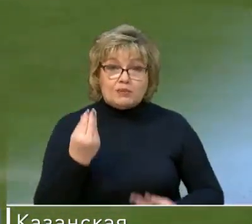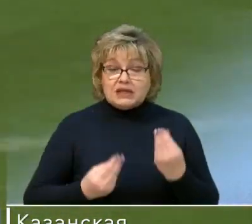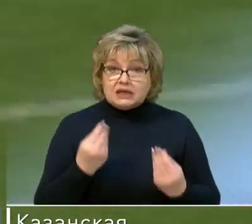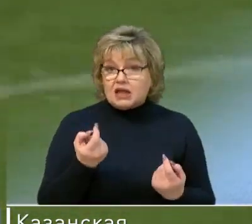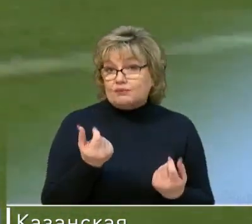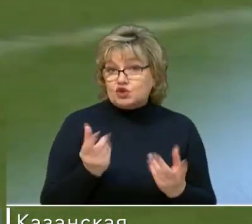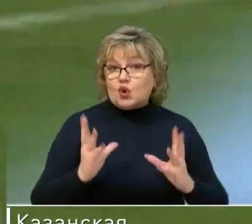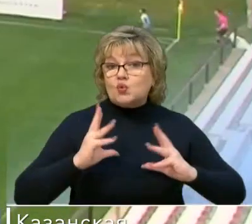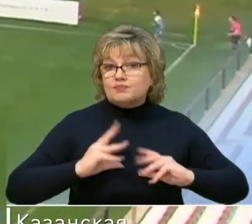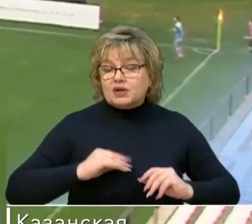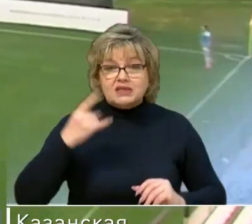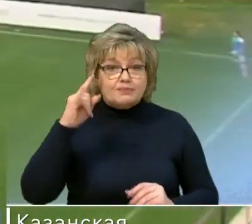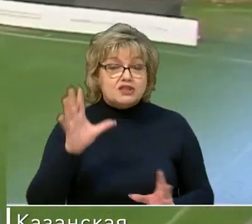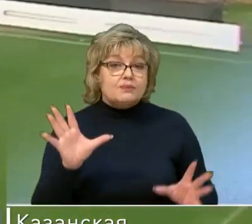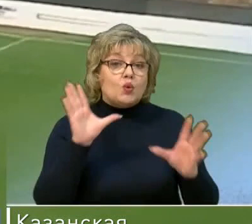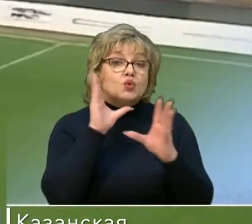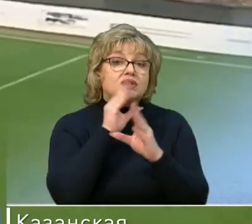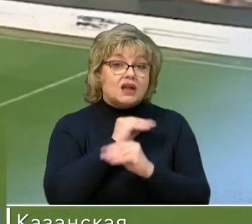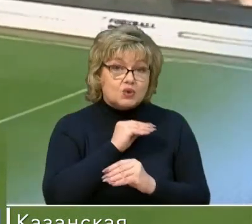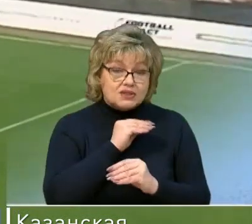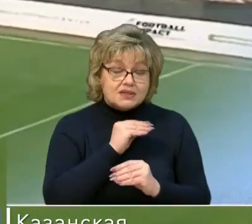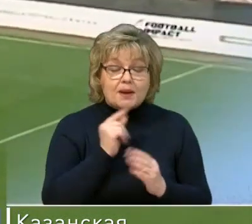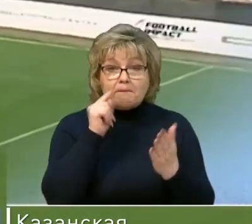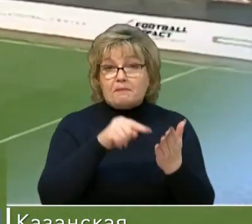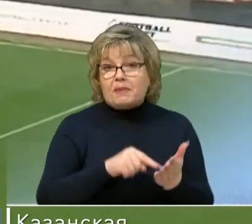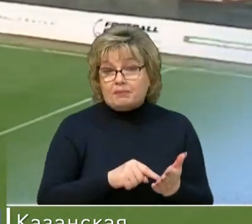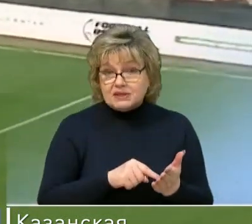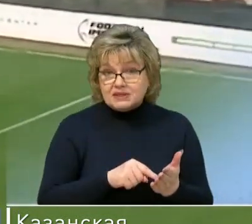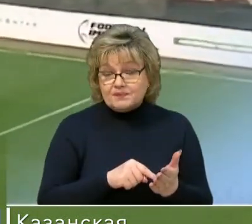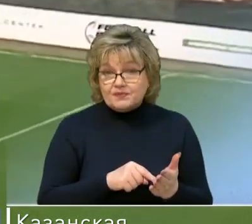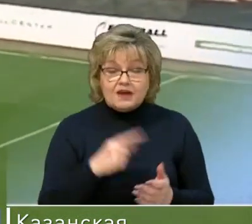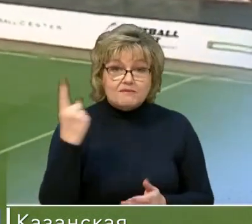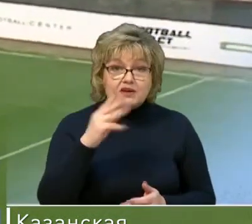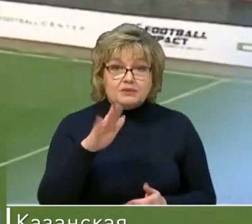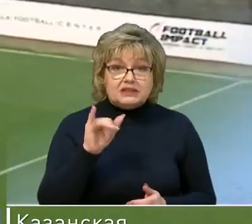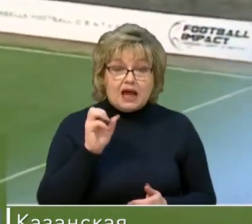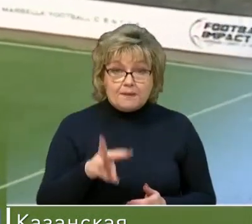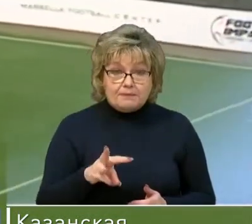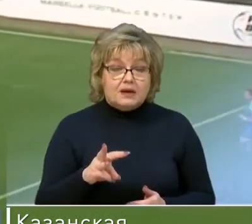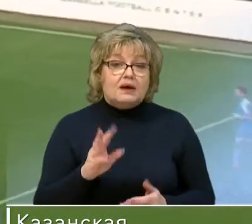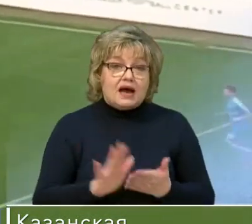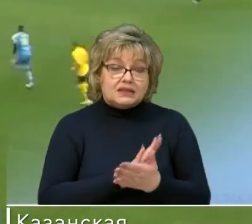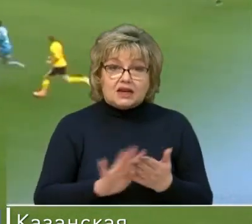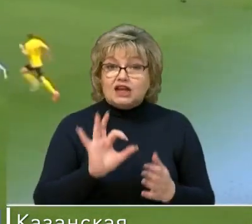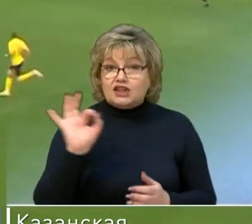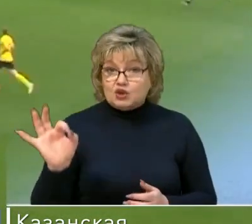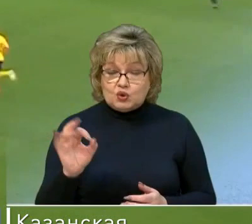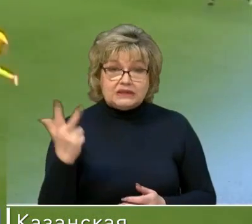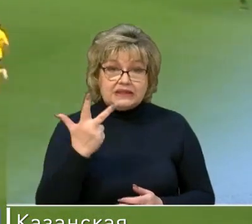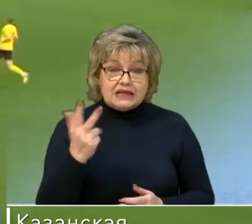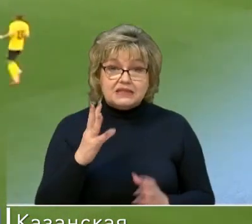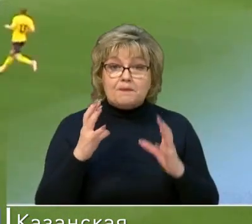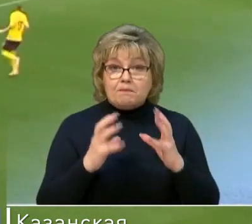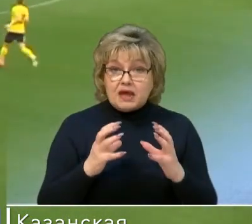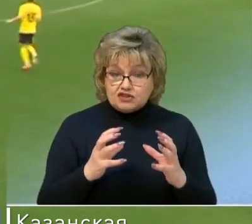немного успокоилась и испанцам удалось распечатать ворота Синицына. Кстати, в первом тайме Максим Рудаков отыграл на ноль. Третий мяч в